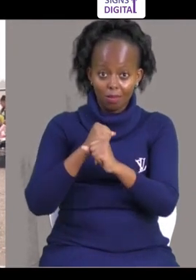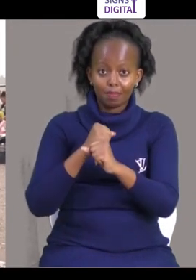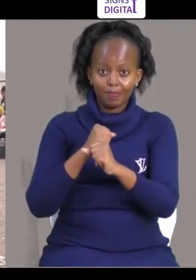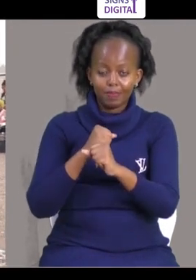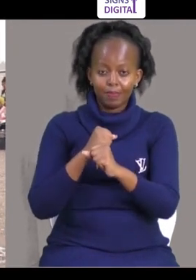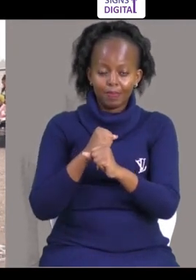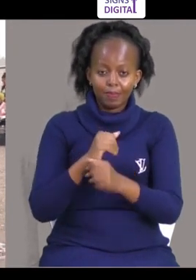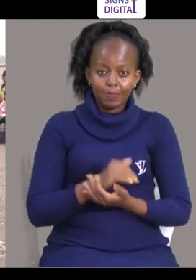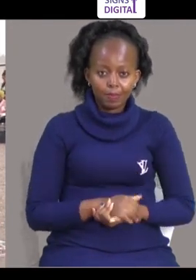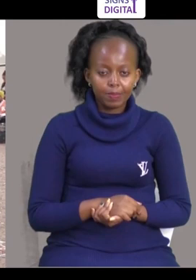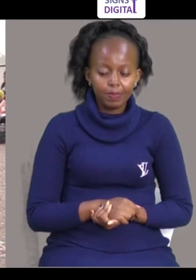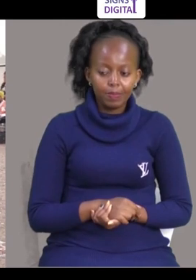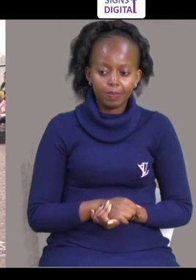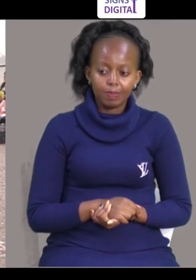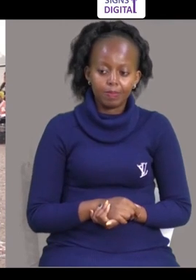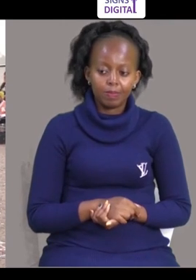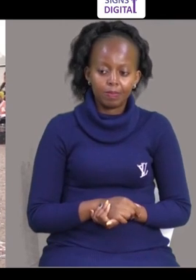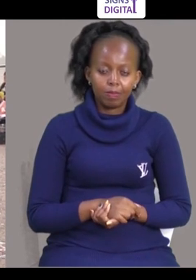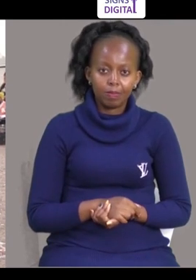This is the work of my hands